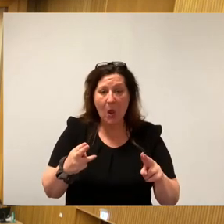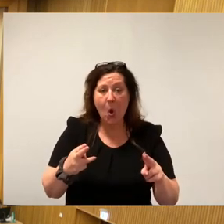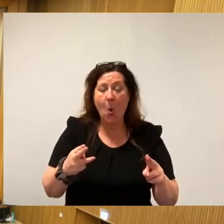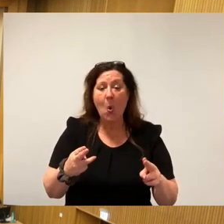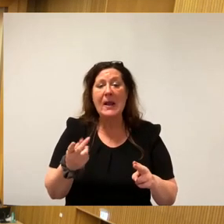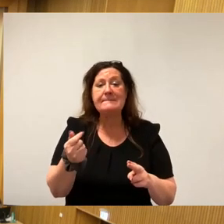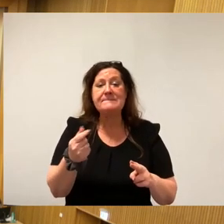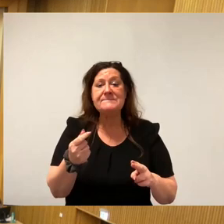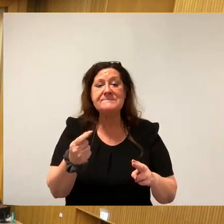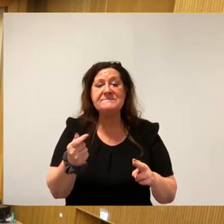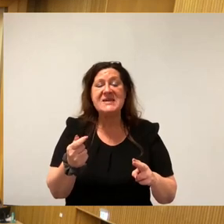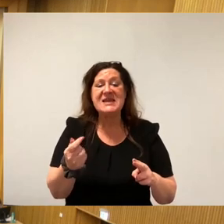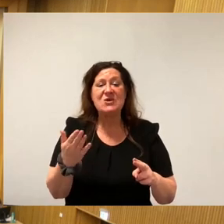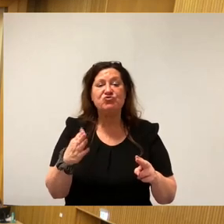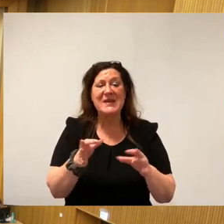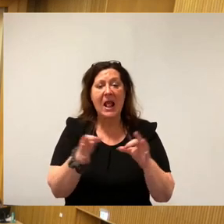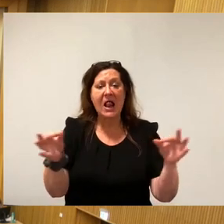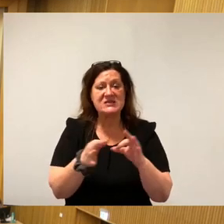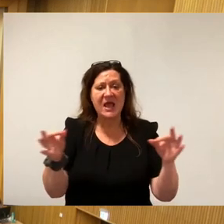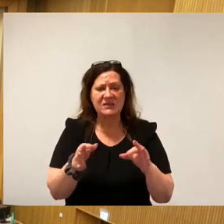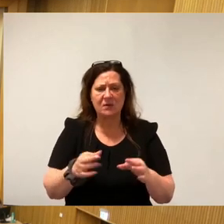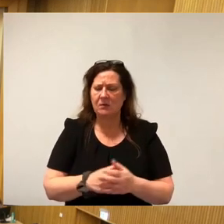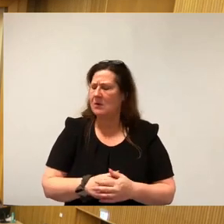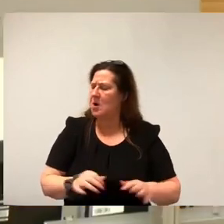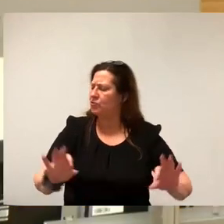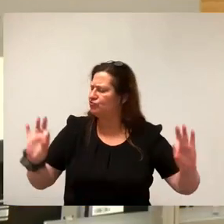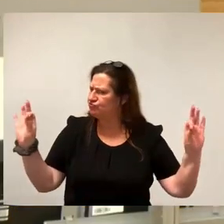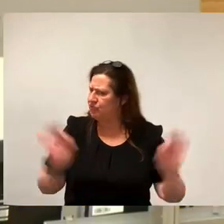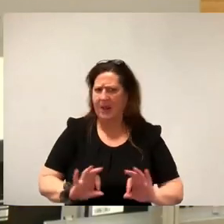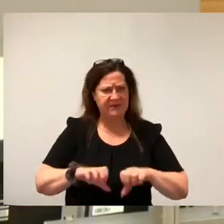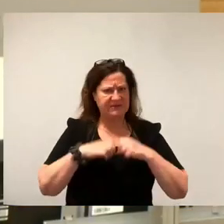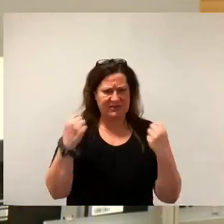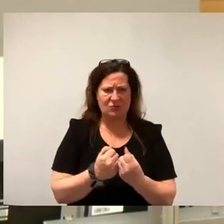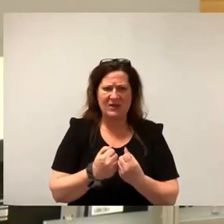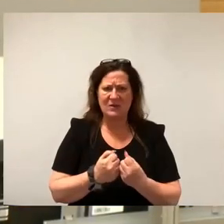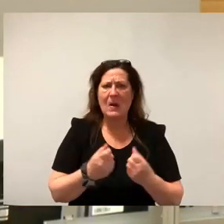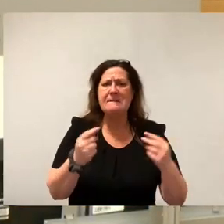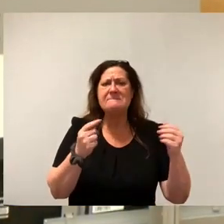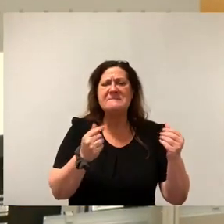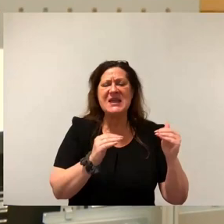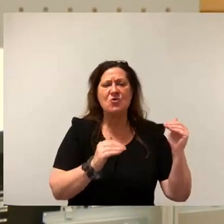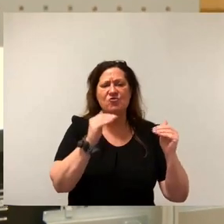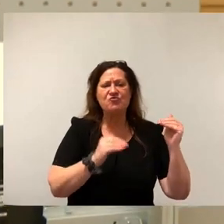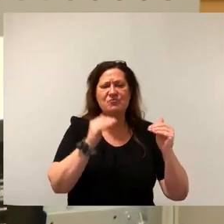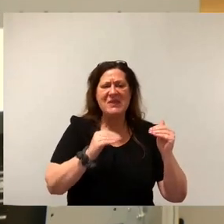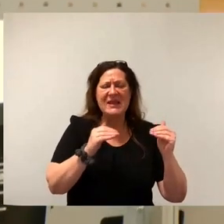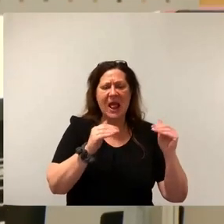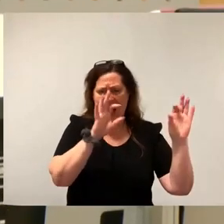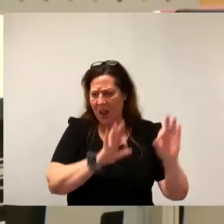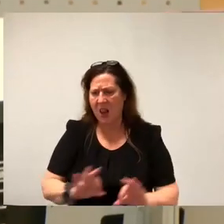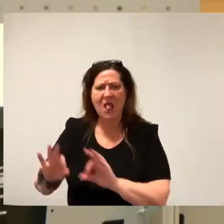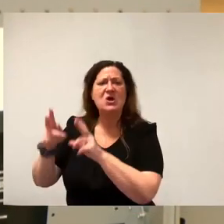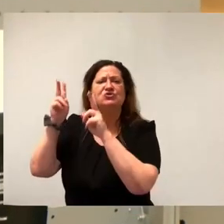sollen, ist ein Skandal. Es ist der Versuch im Zuge der Mietspielerhebung gleichzeitig auch noch die Stadtkasse aufzubessern. Nämlich durch